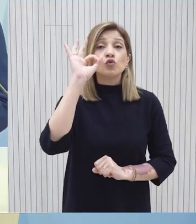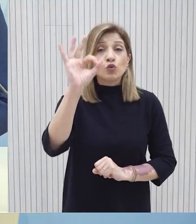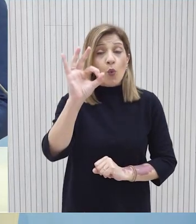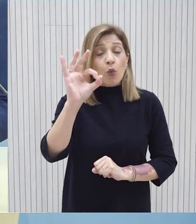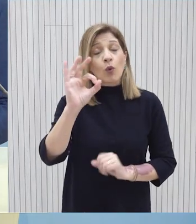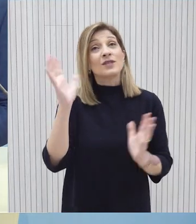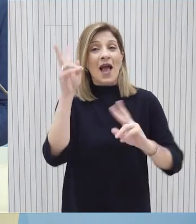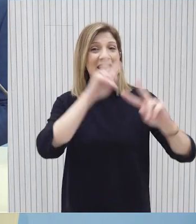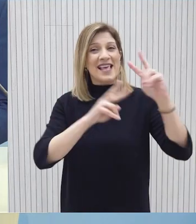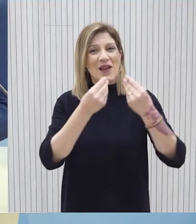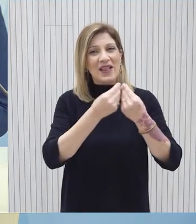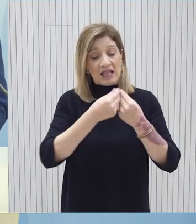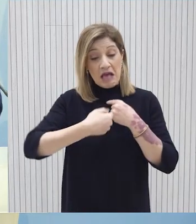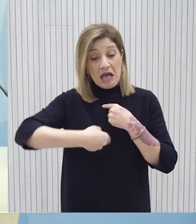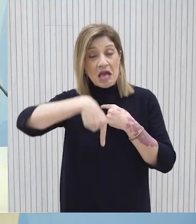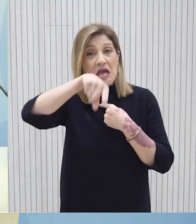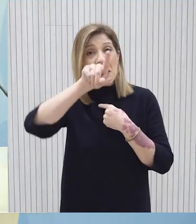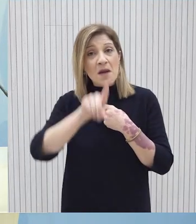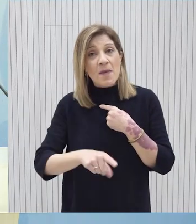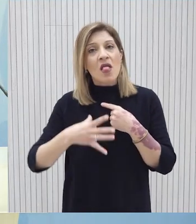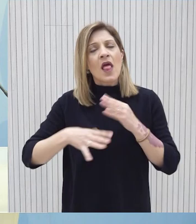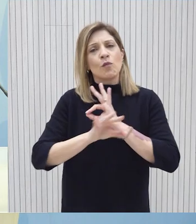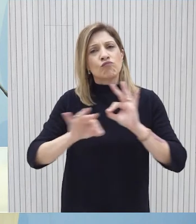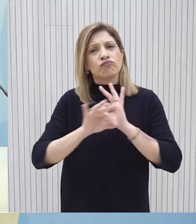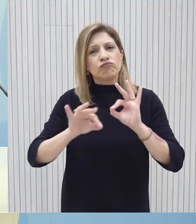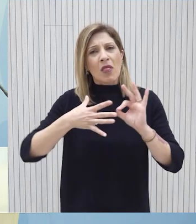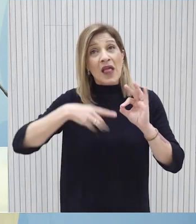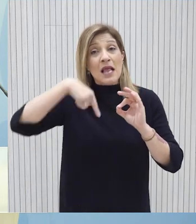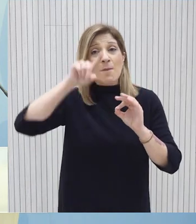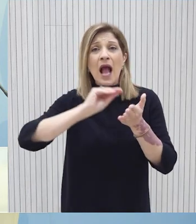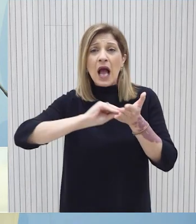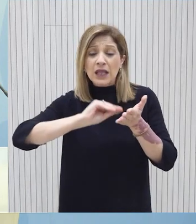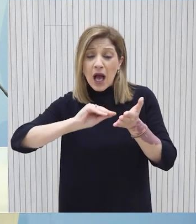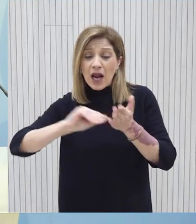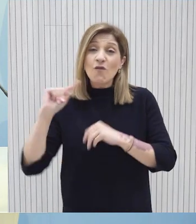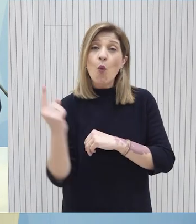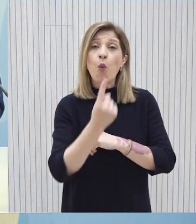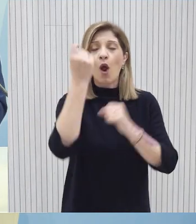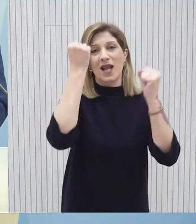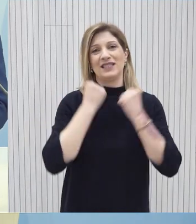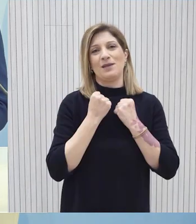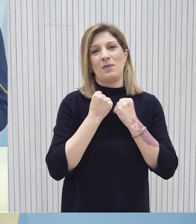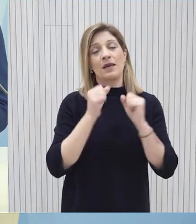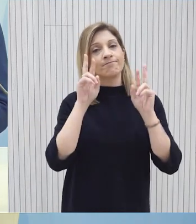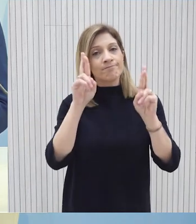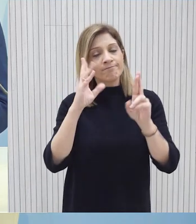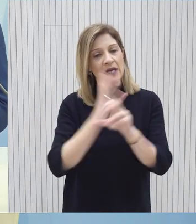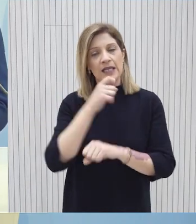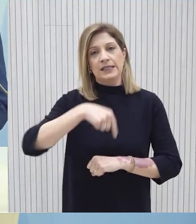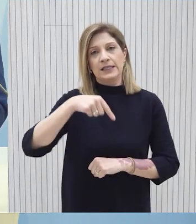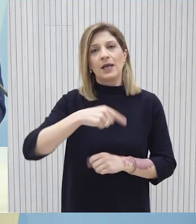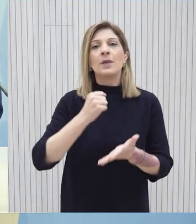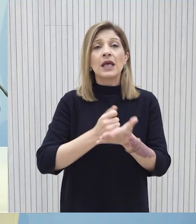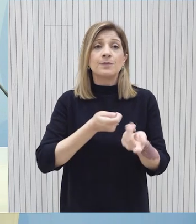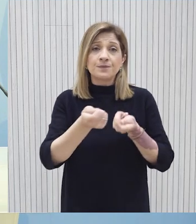καιρού επιτρέποντος, εντός της ημέρας να αναολοκληρωθεί κατά το δυνατόν η καταγραφή όλων των ζημιών για να προχωρήσει άμεσα όσοι